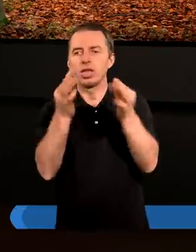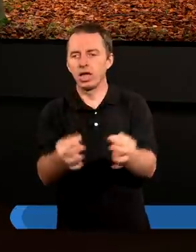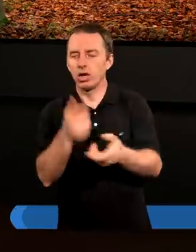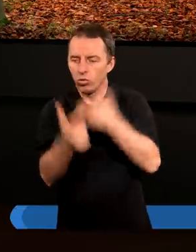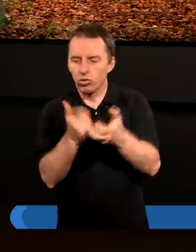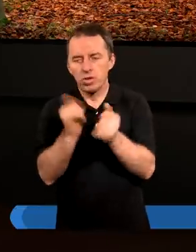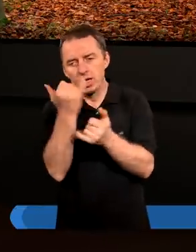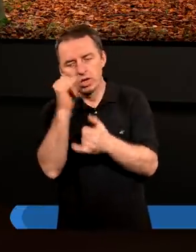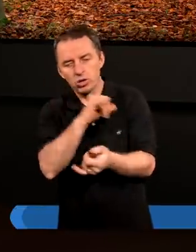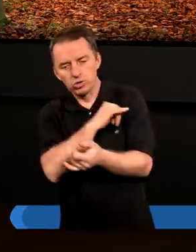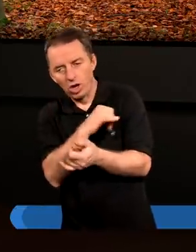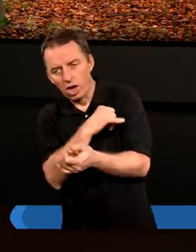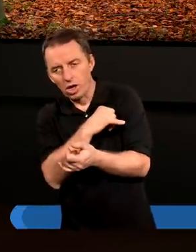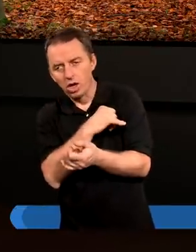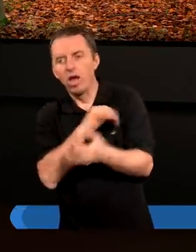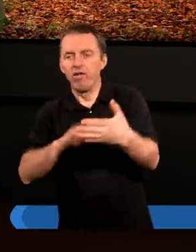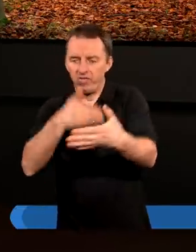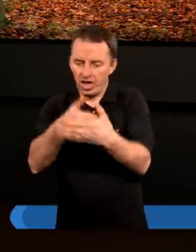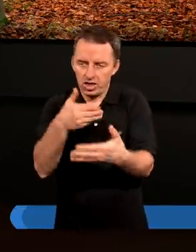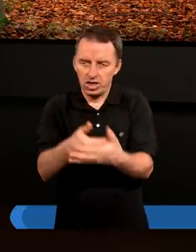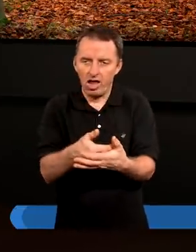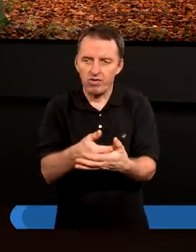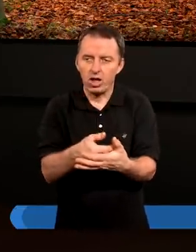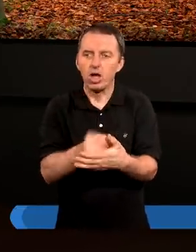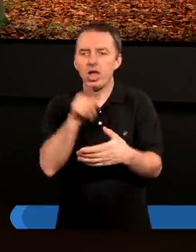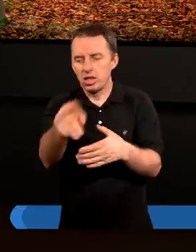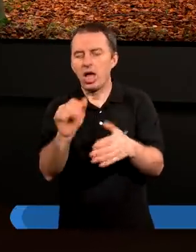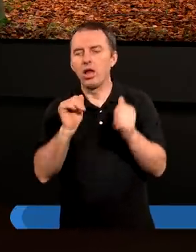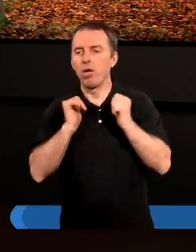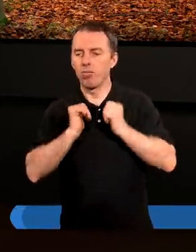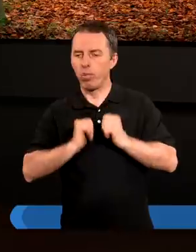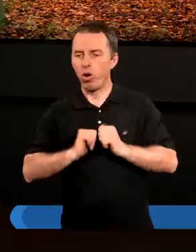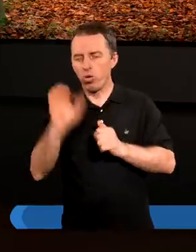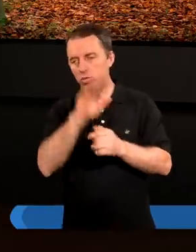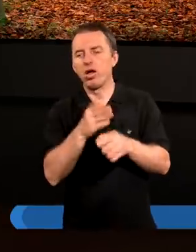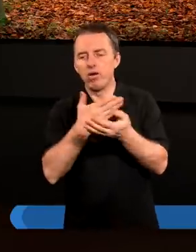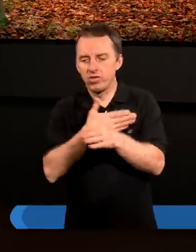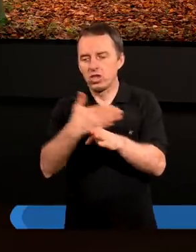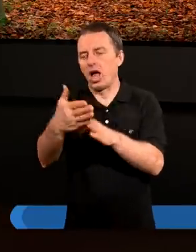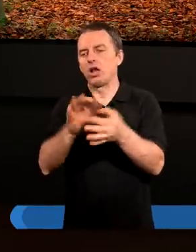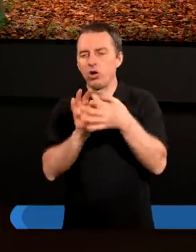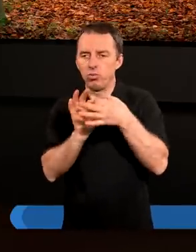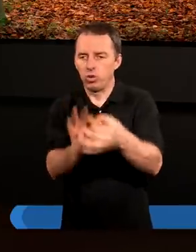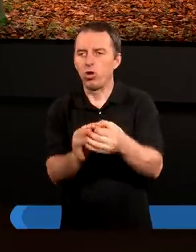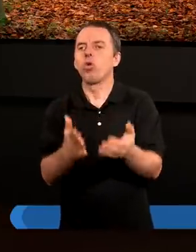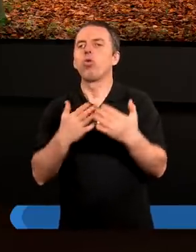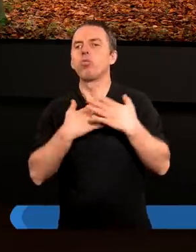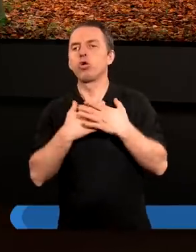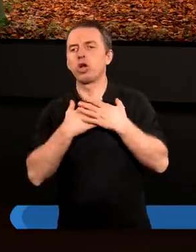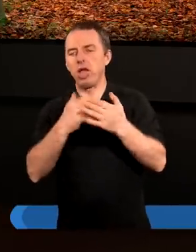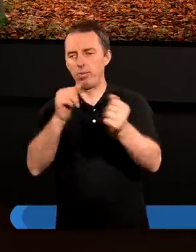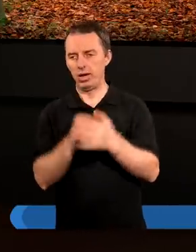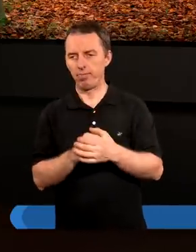popełniamy grzechy wyznawać i ten pokój Boży w dalszym ciągu posiadamy.